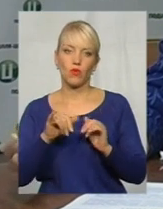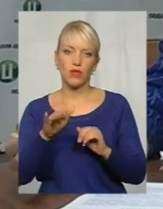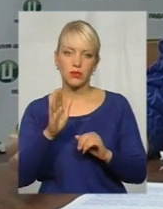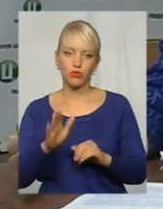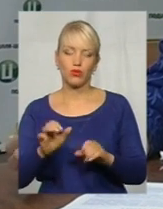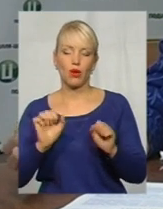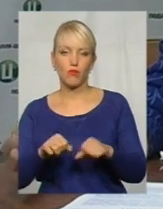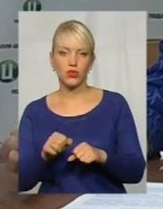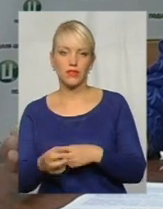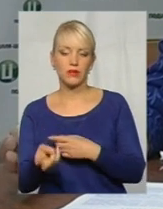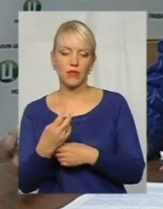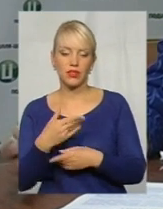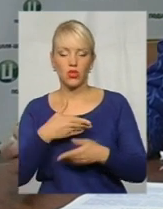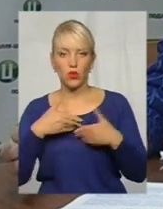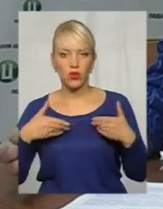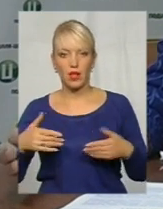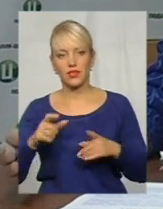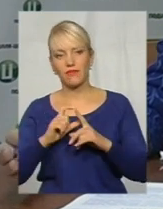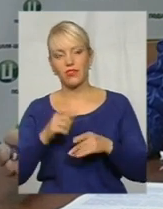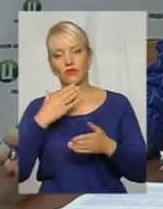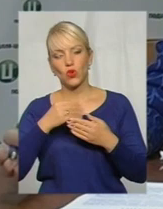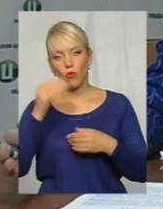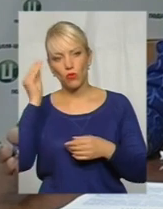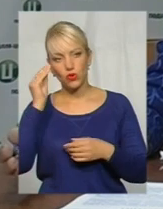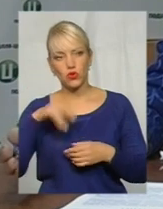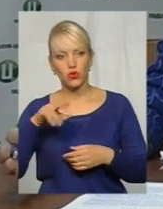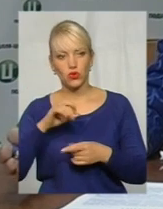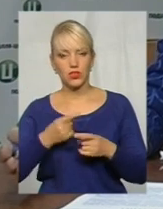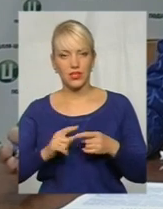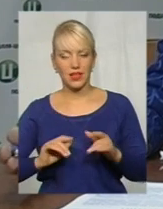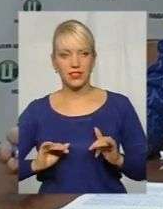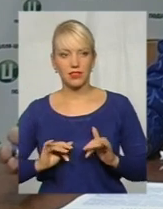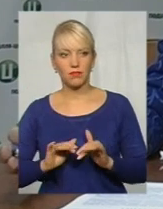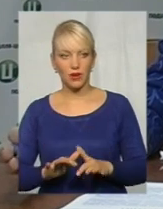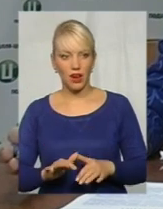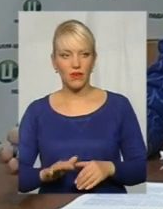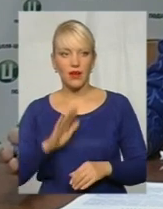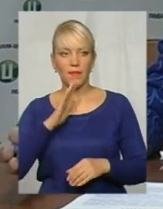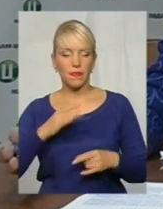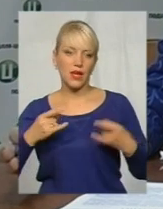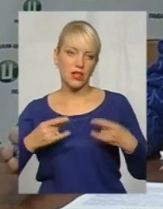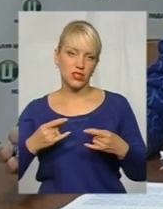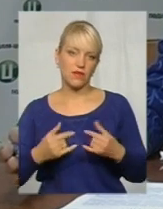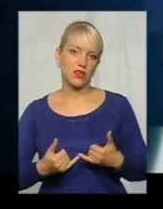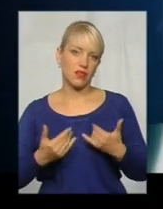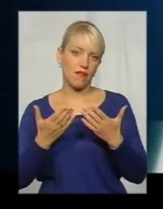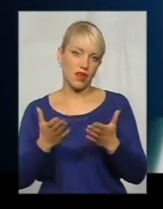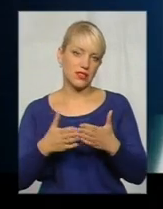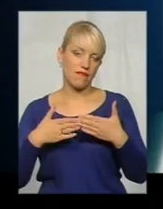прийти до нас, аби висловити свою позицію з приводу цієї справи, наш ефір для вас відкритий.